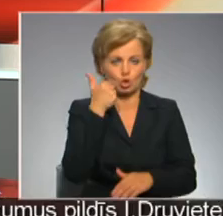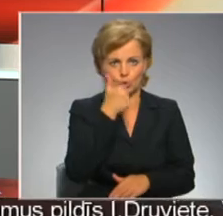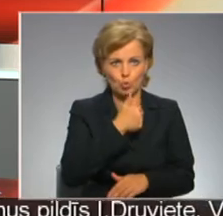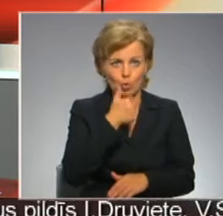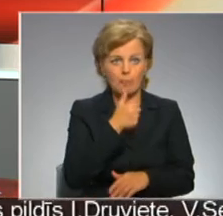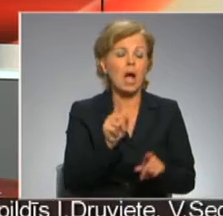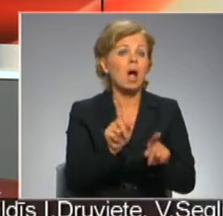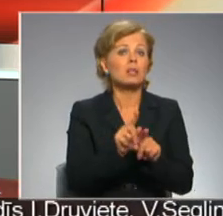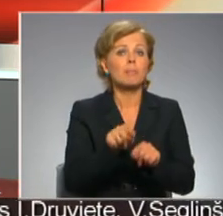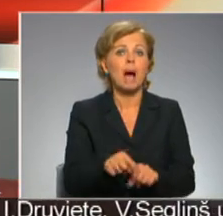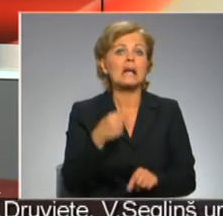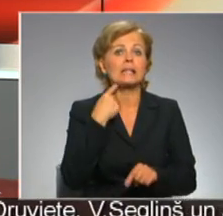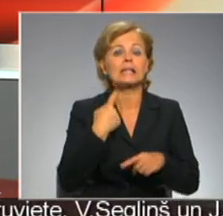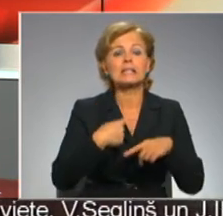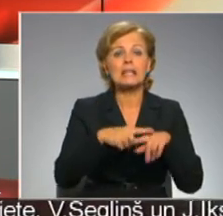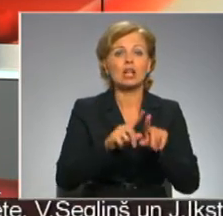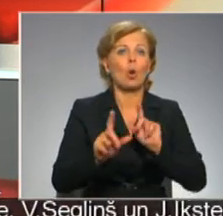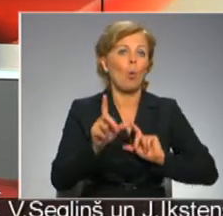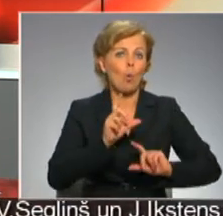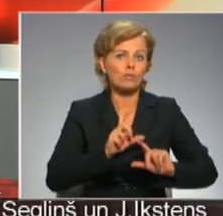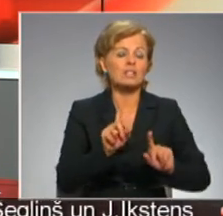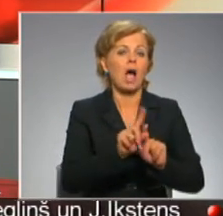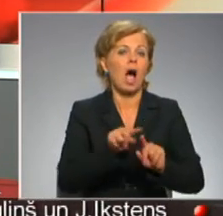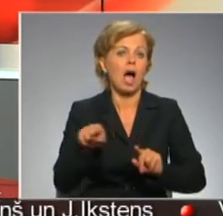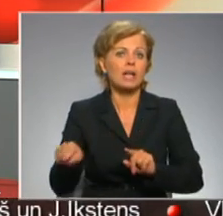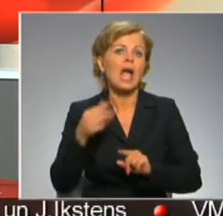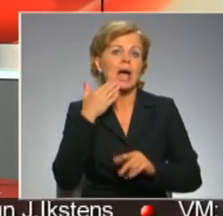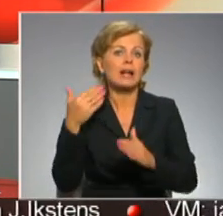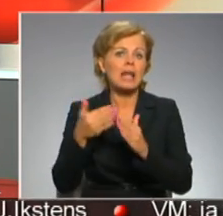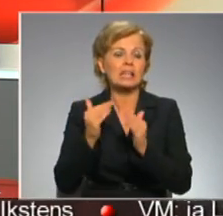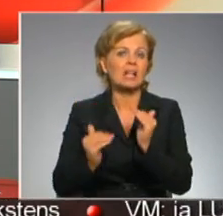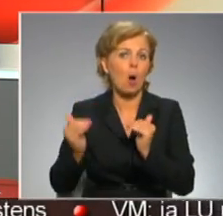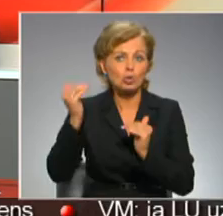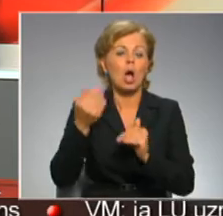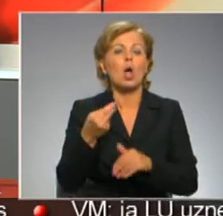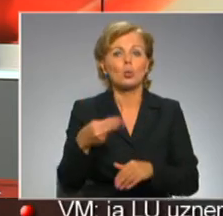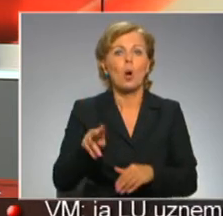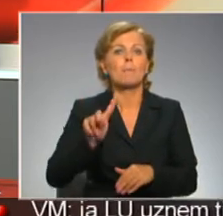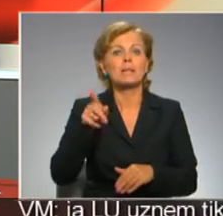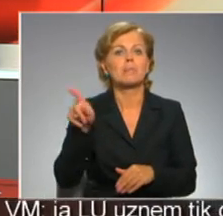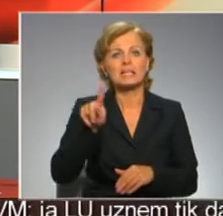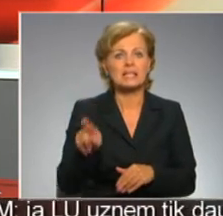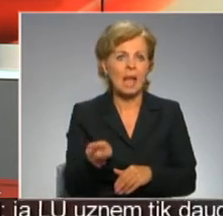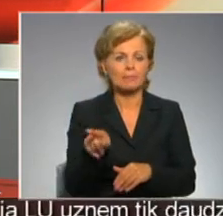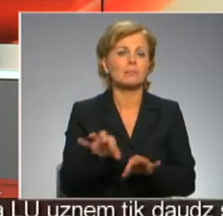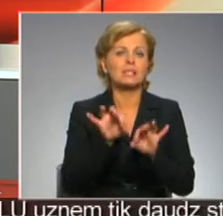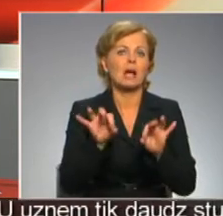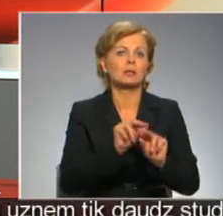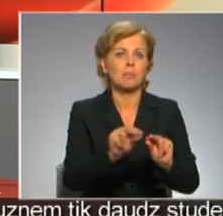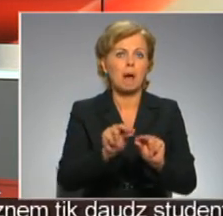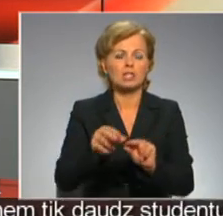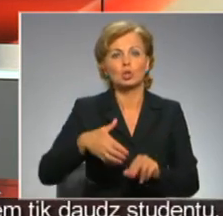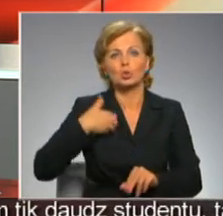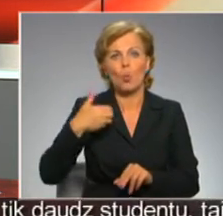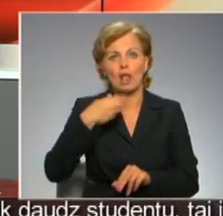Tāpat kā arī Rīgas Tehniskā universitāte, arī reizeknes augstskola no 1. septembra sāks mācīt skolēnus vidusskolas klasēs.